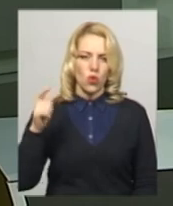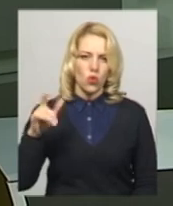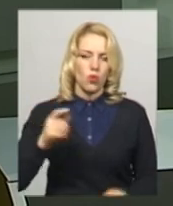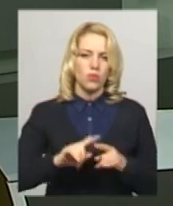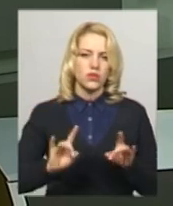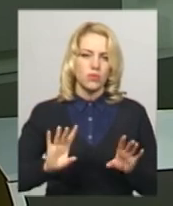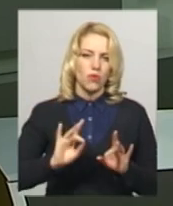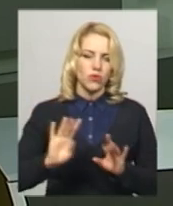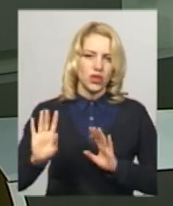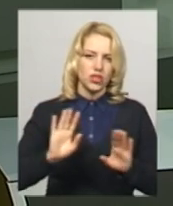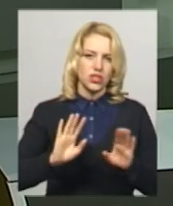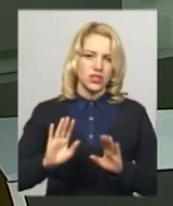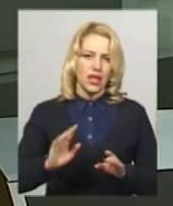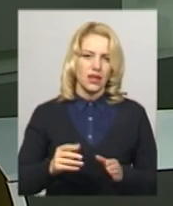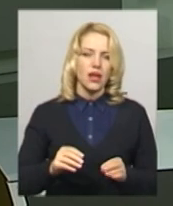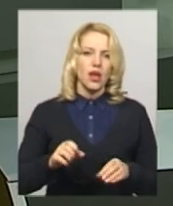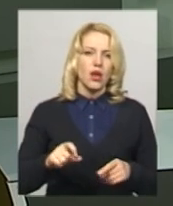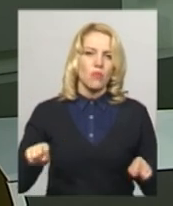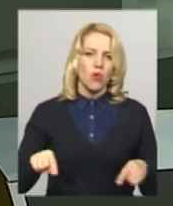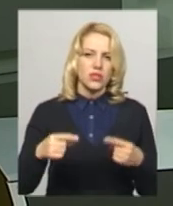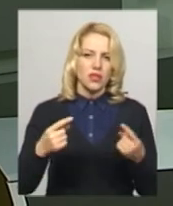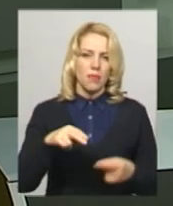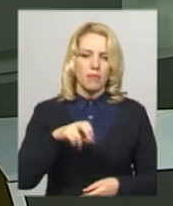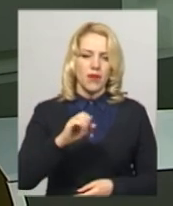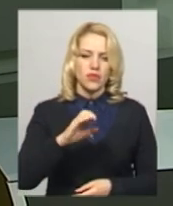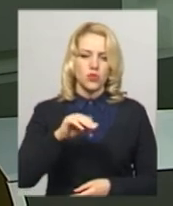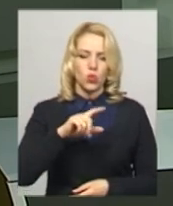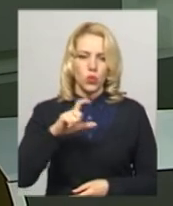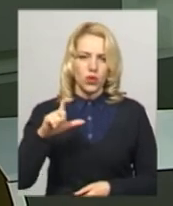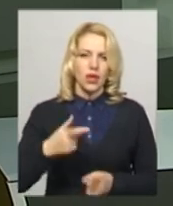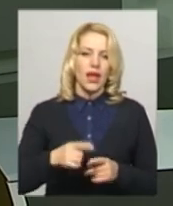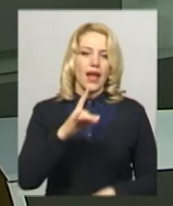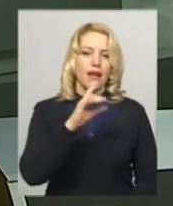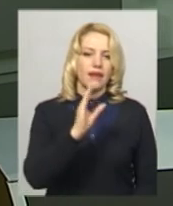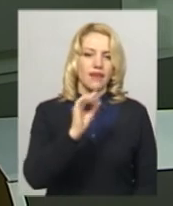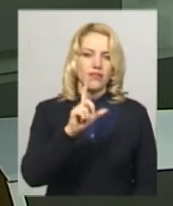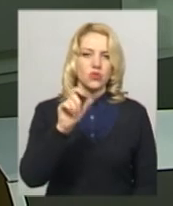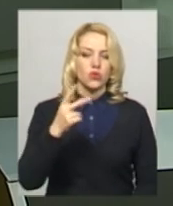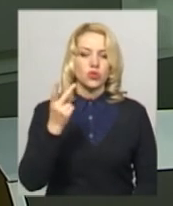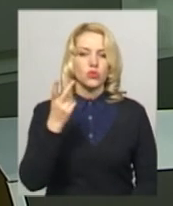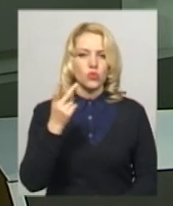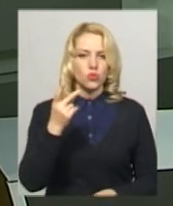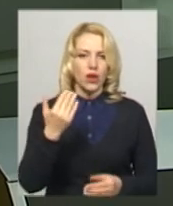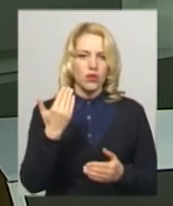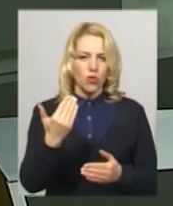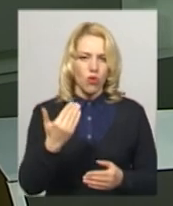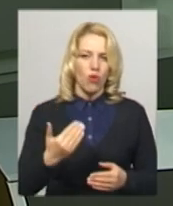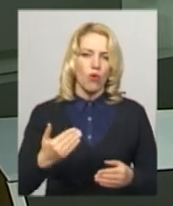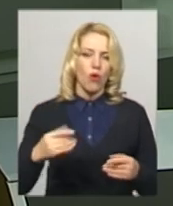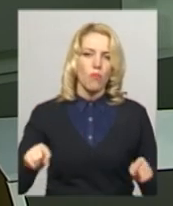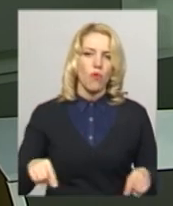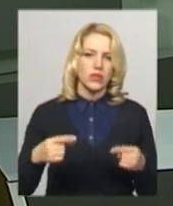режисер-постановник Орис Пастух. За його словами, «Ревізор» його друга постановка в театрі, перша відбулася в 2011 році.